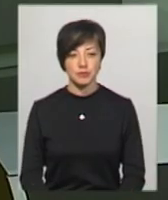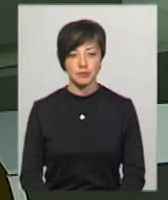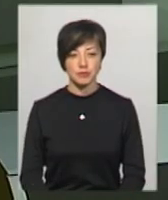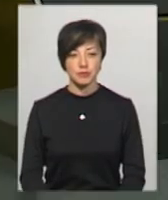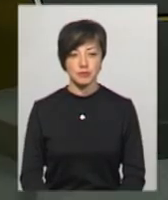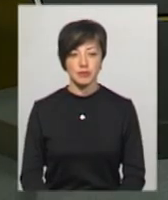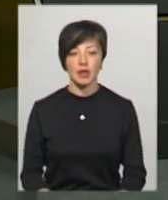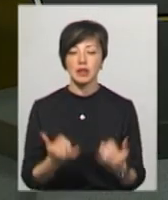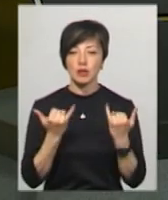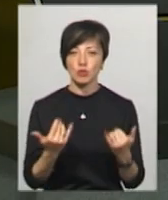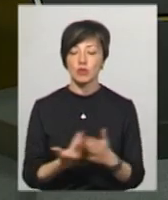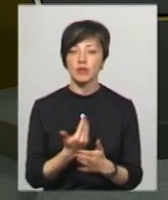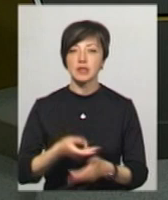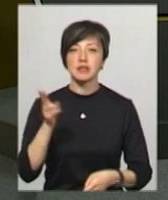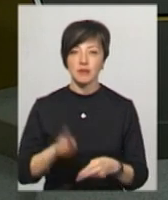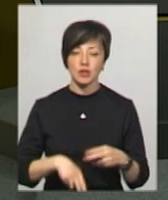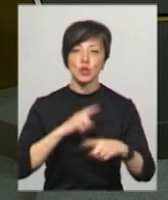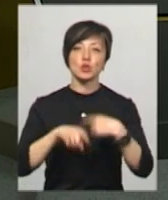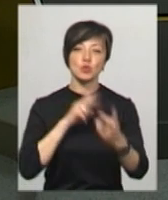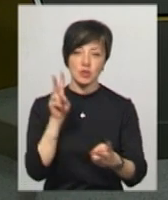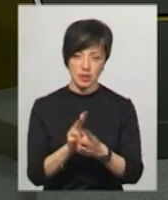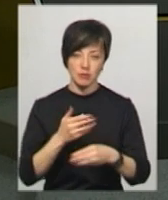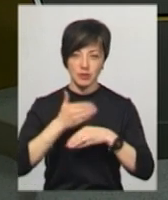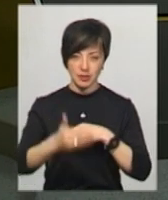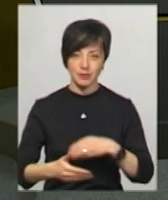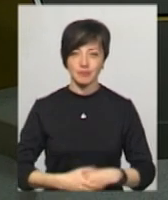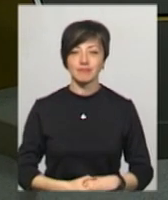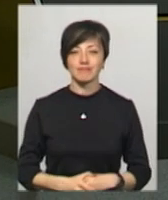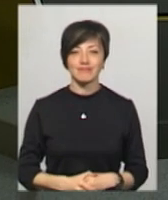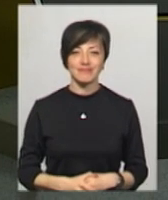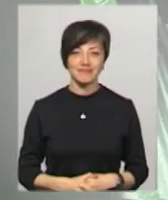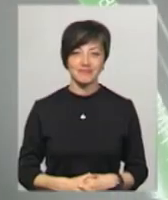На цьому наш випуск завершено. Зустрінемося о 20.30.